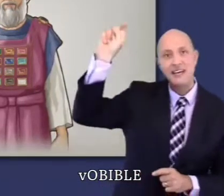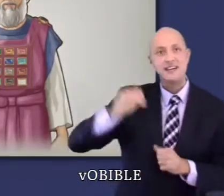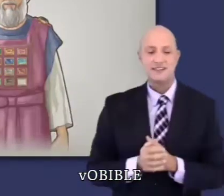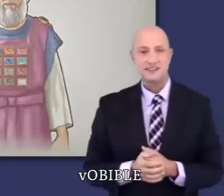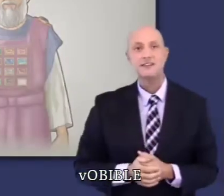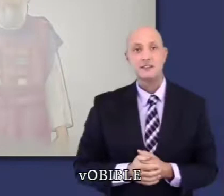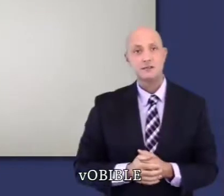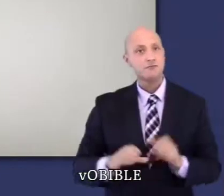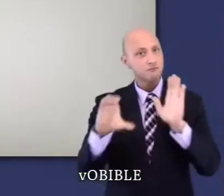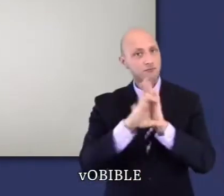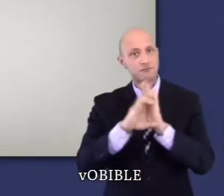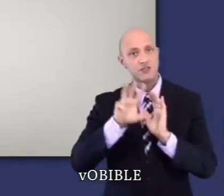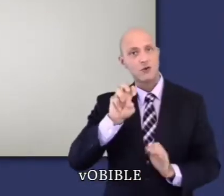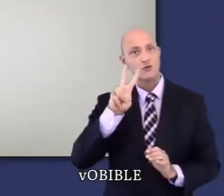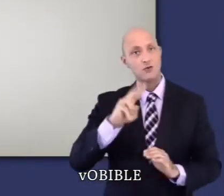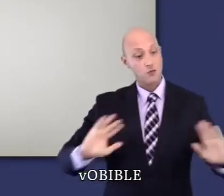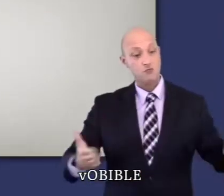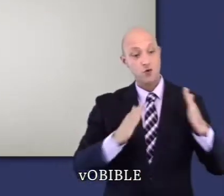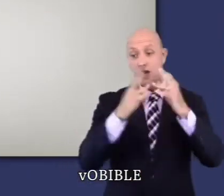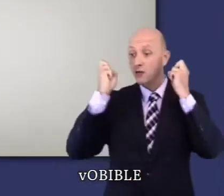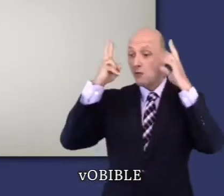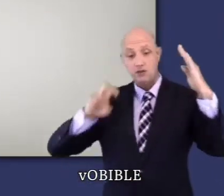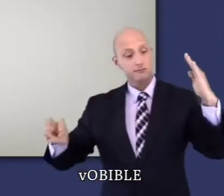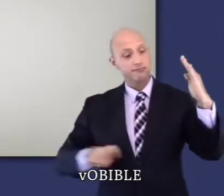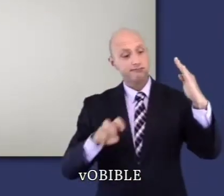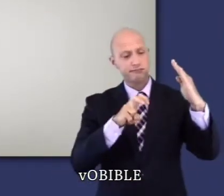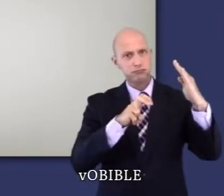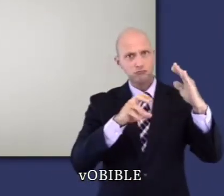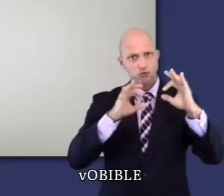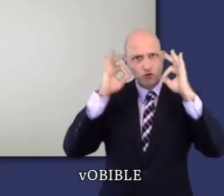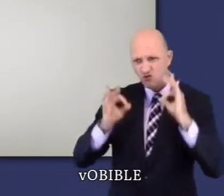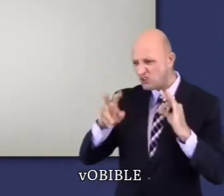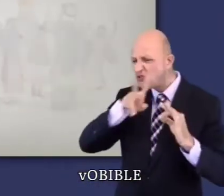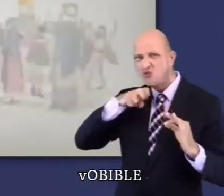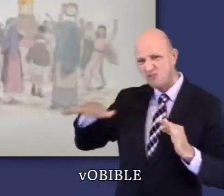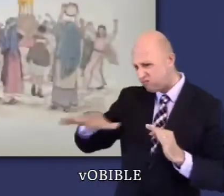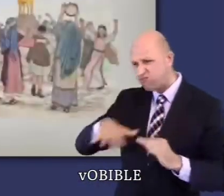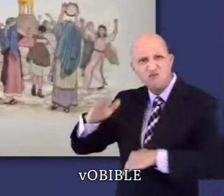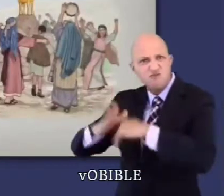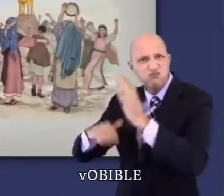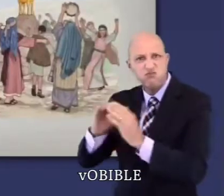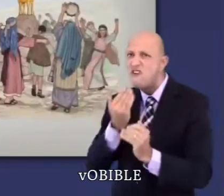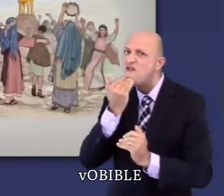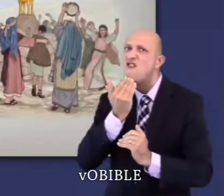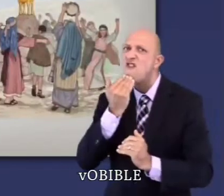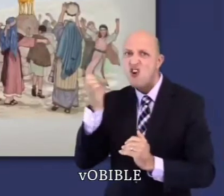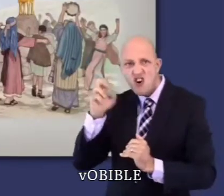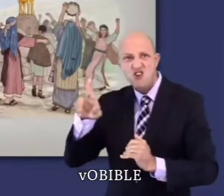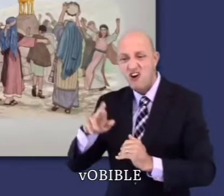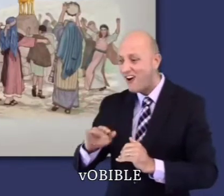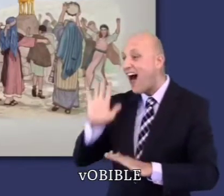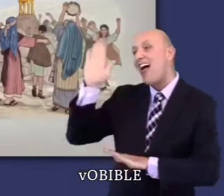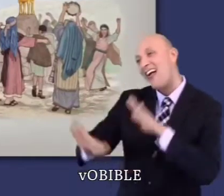». Dans le chapitre 32, alors que Moïse se trouve sur le Mont Sinaï, le peuple fabrique